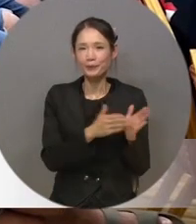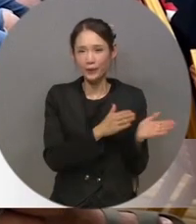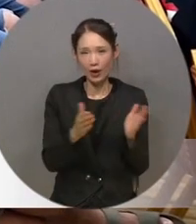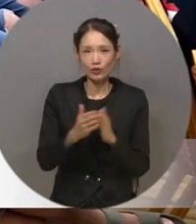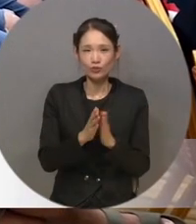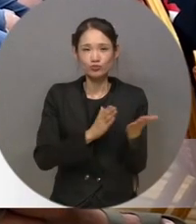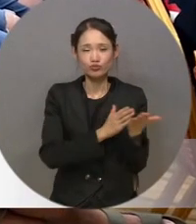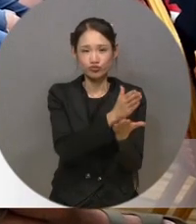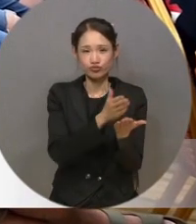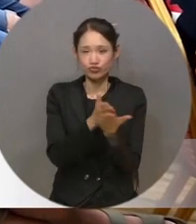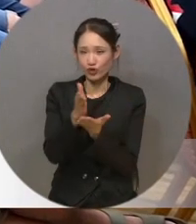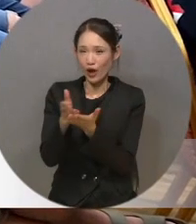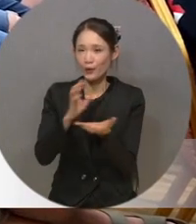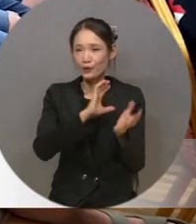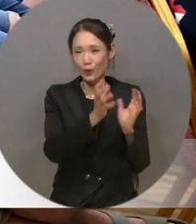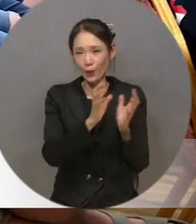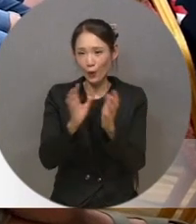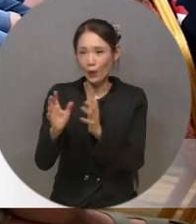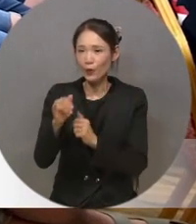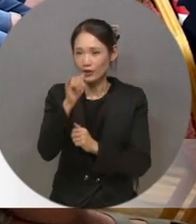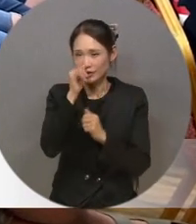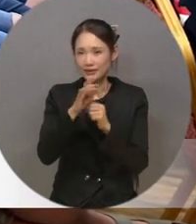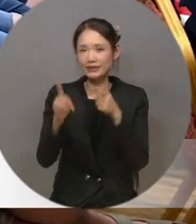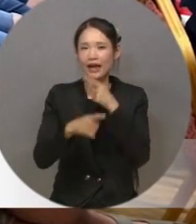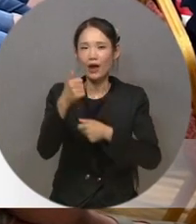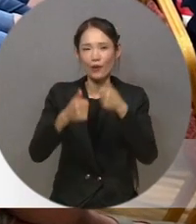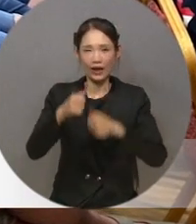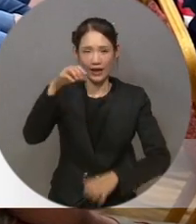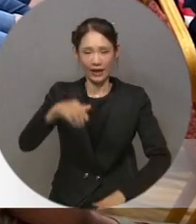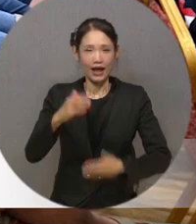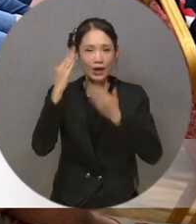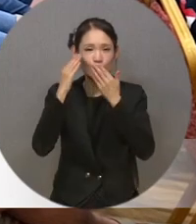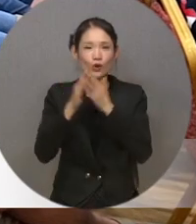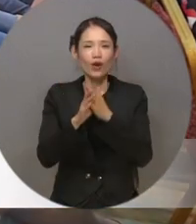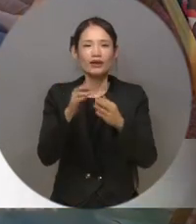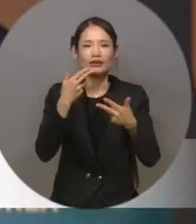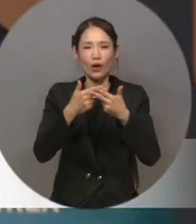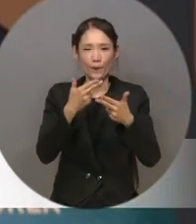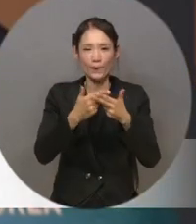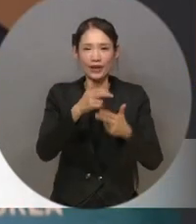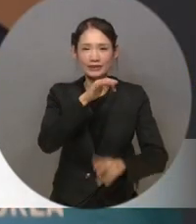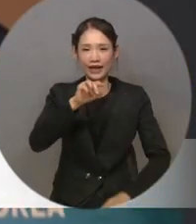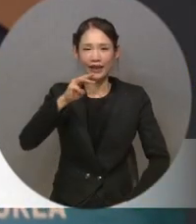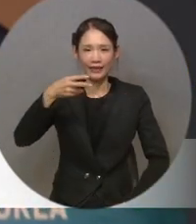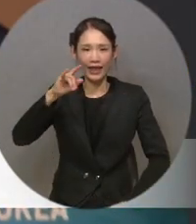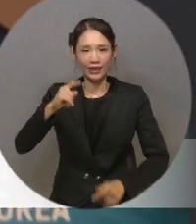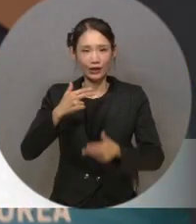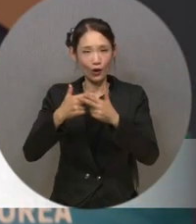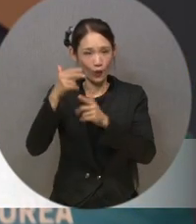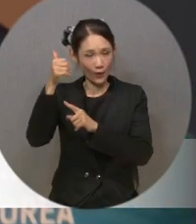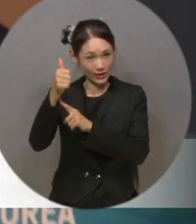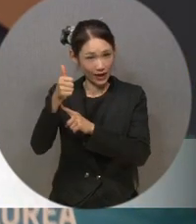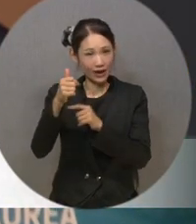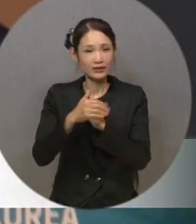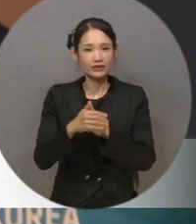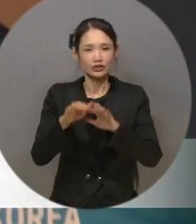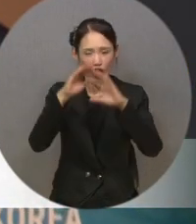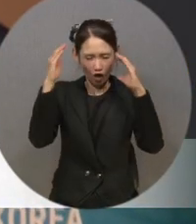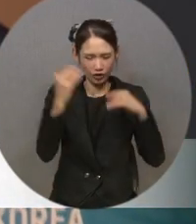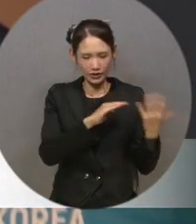발표와 토론이 열렸습니다. 대회장인 한국농아인협회 최태기 회장은 대회사를 통해 전세계